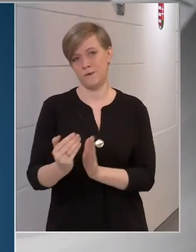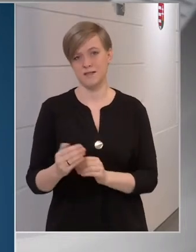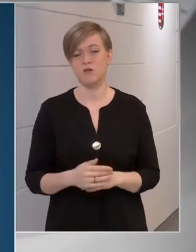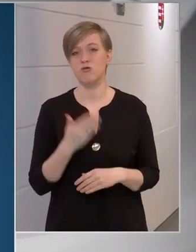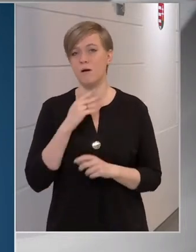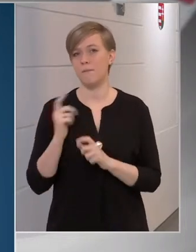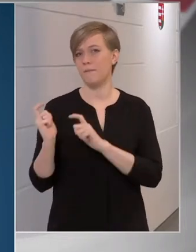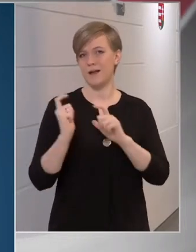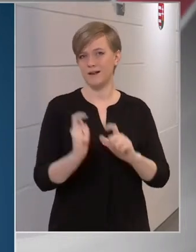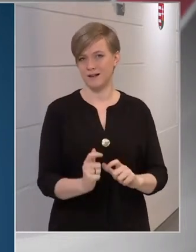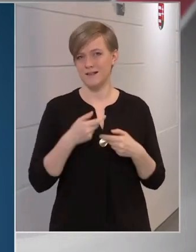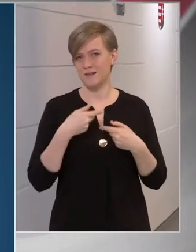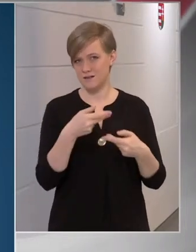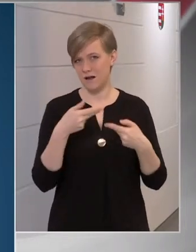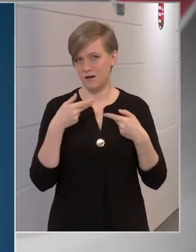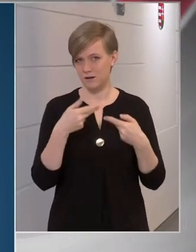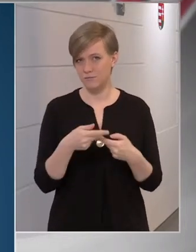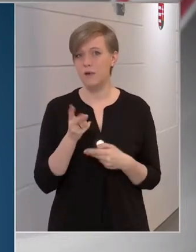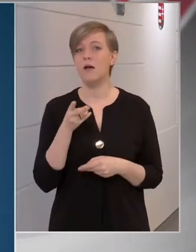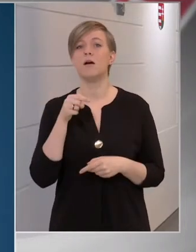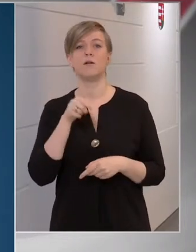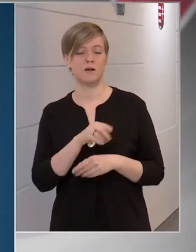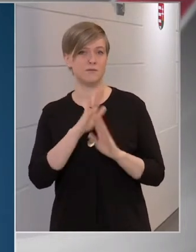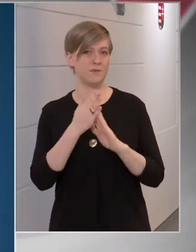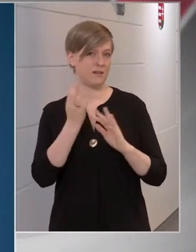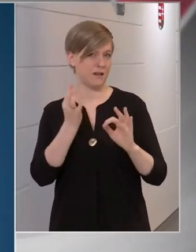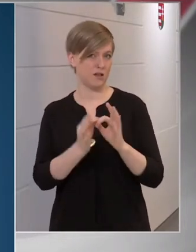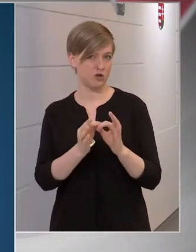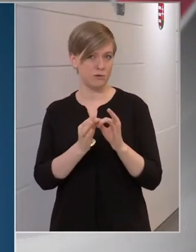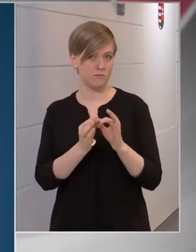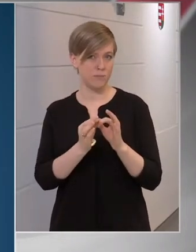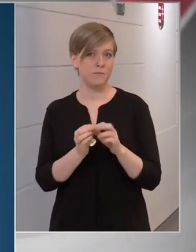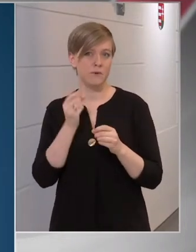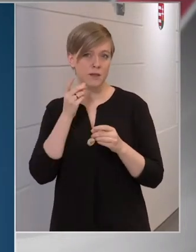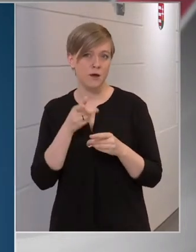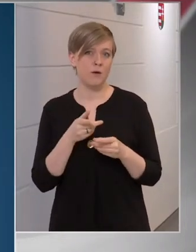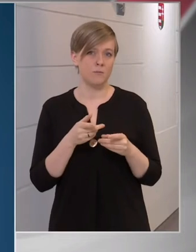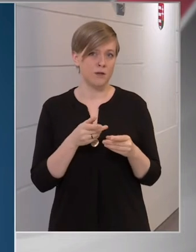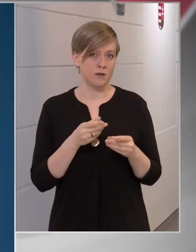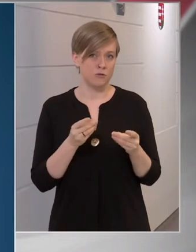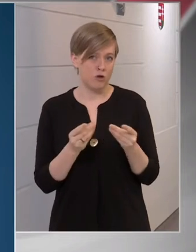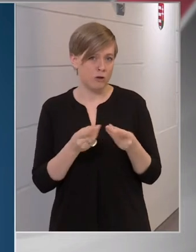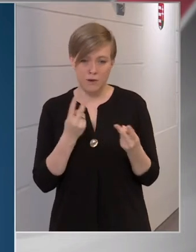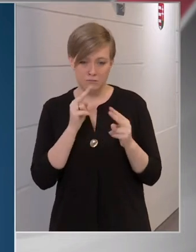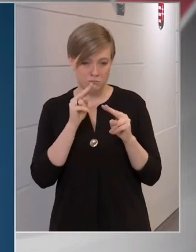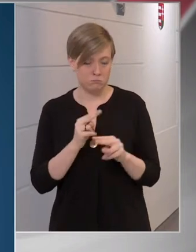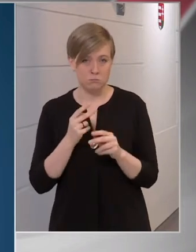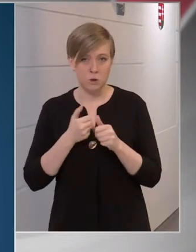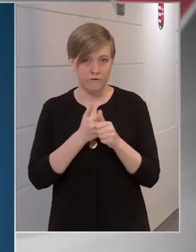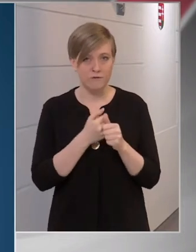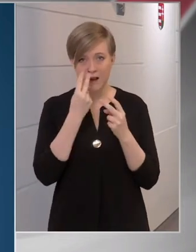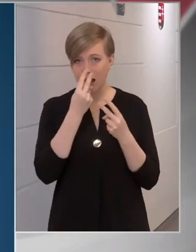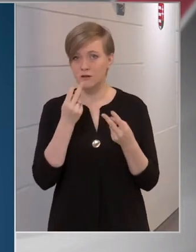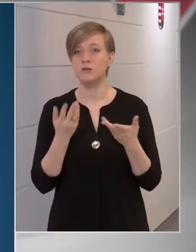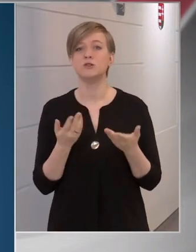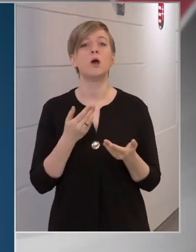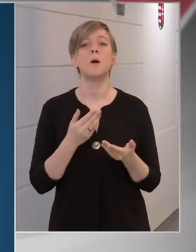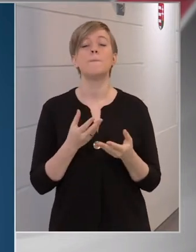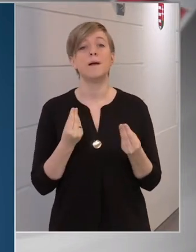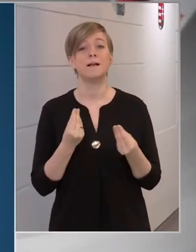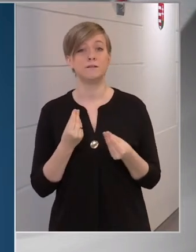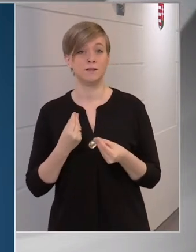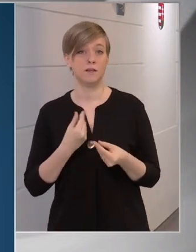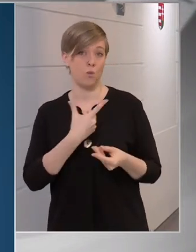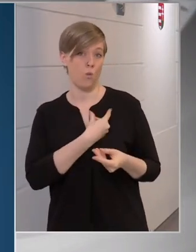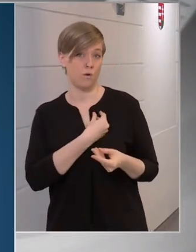beérkezett egy szállítmány, akkor azt minden esetben a napi sajtót követve is bárki láthatja, hogy milyen oltóanyagból mennyi